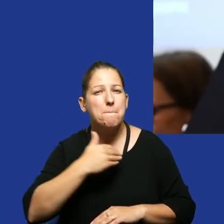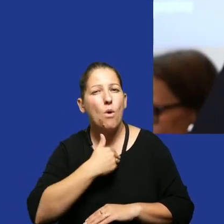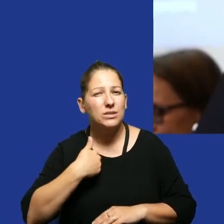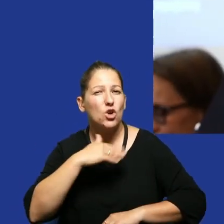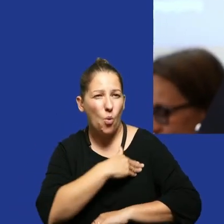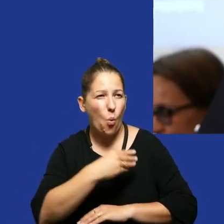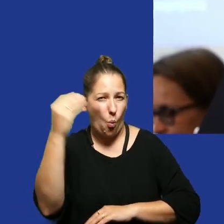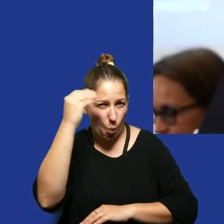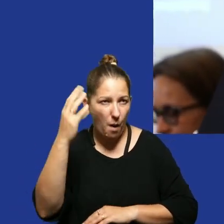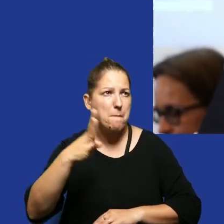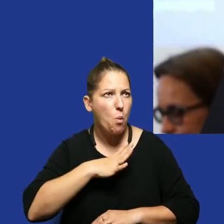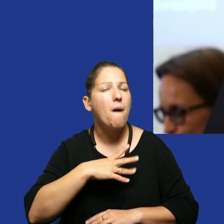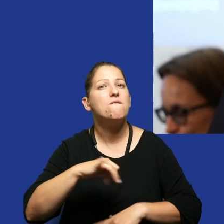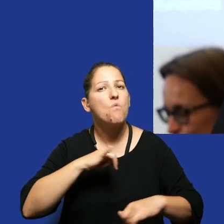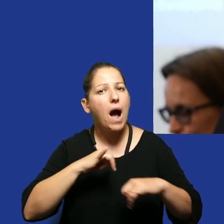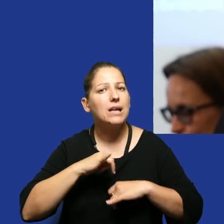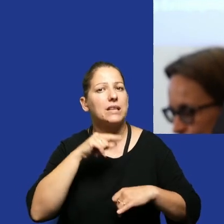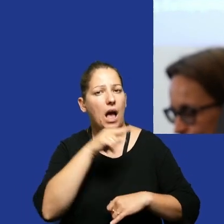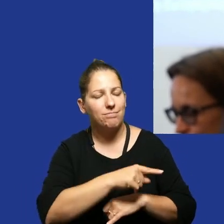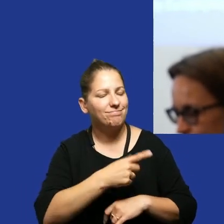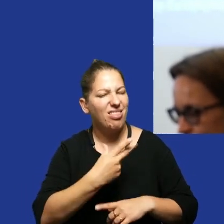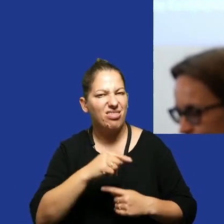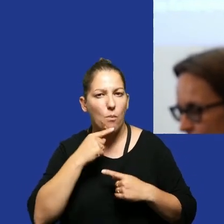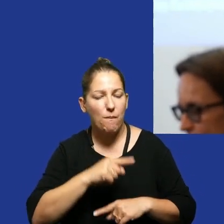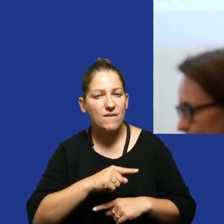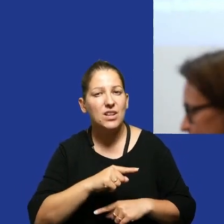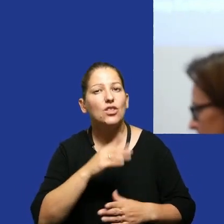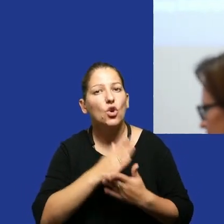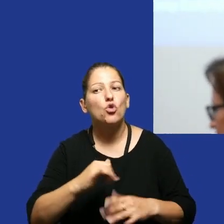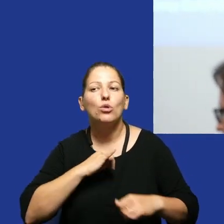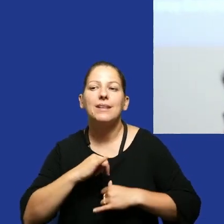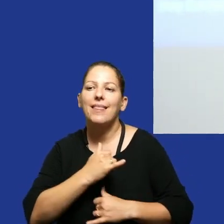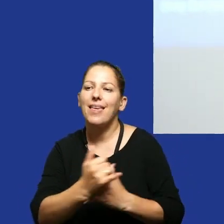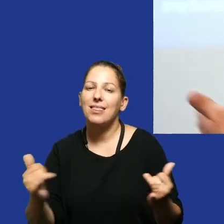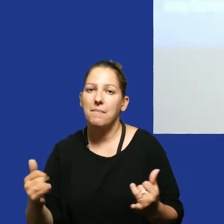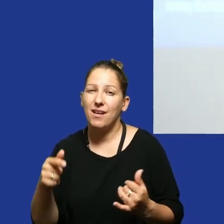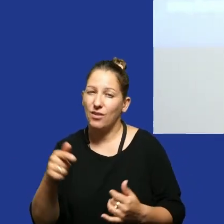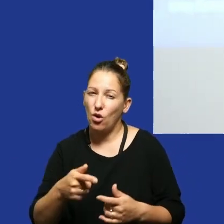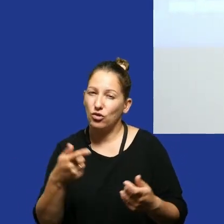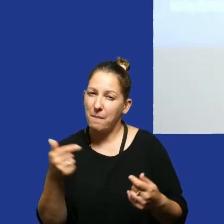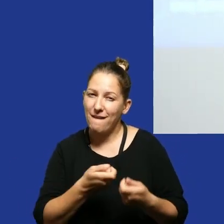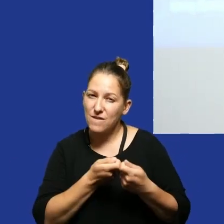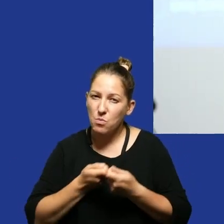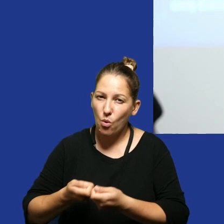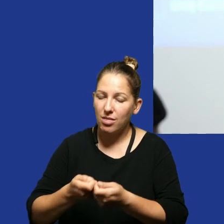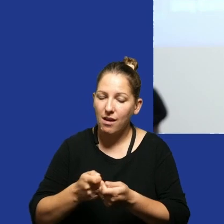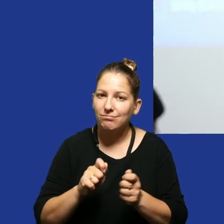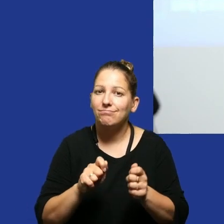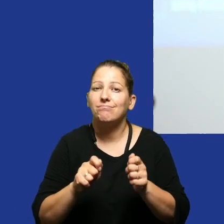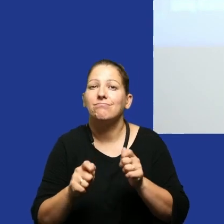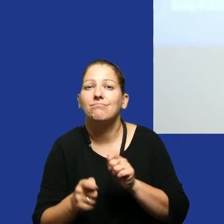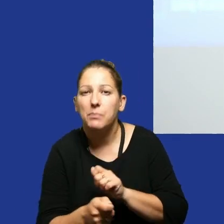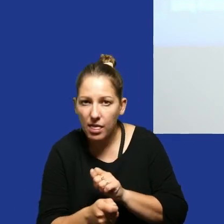szkole i tam uczyły się że władza to jest nieodpowiedzialność tylko rządzenie innymi i chyba to trzeba wspólnie zmieniać i